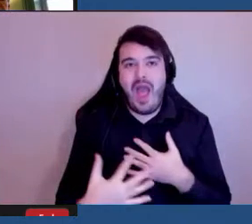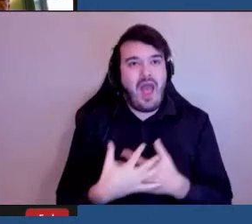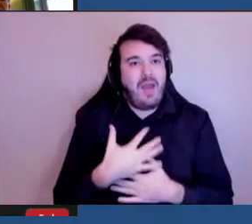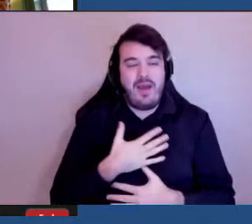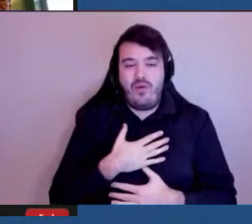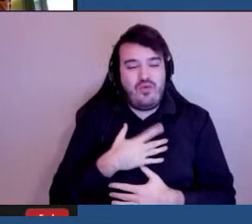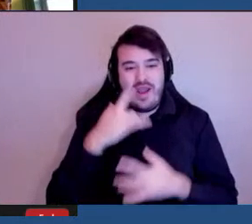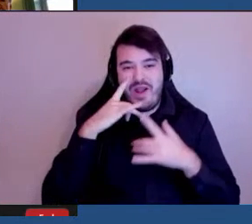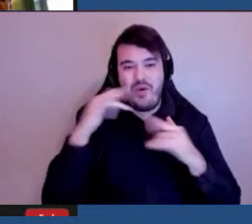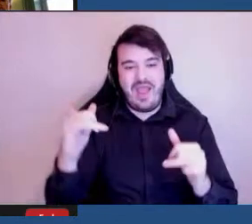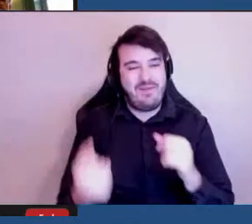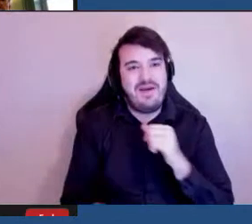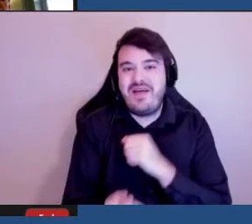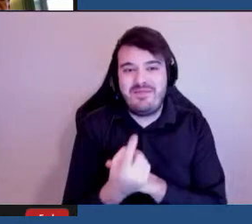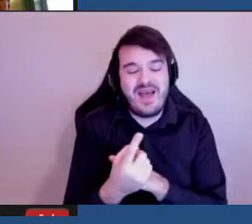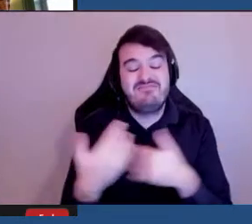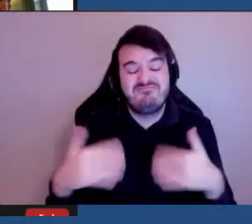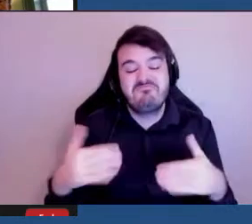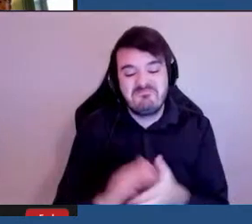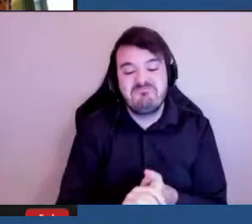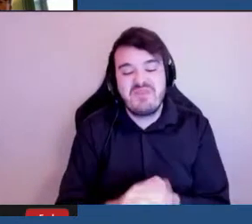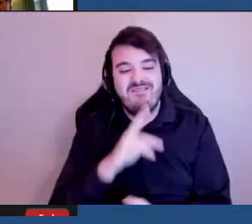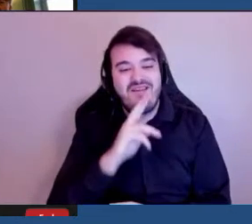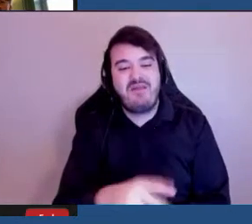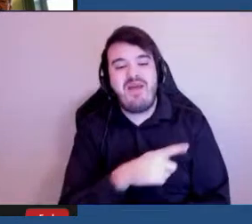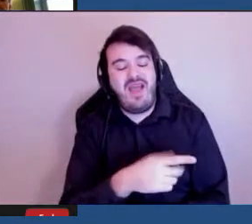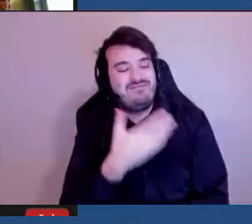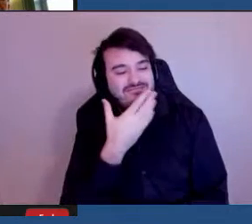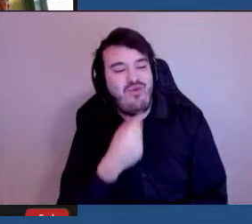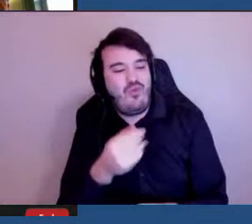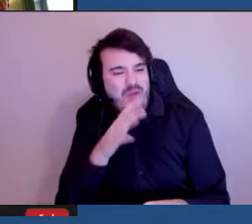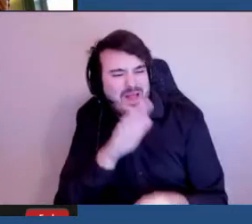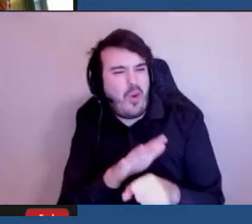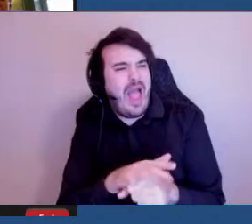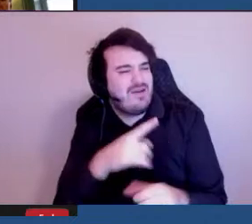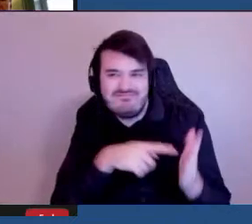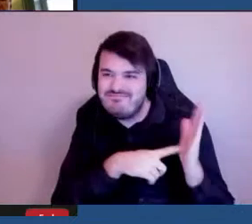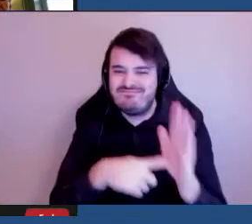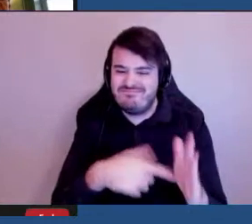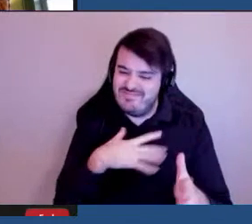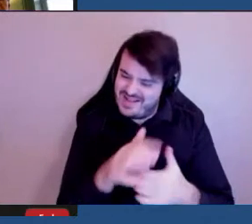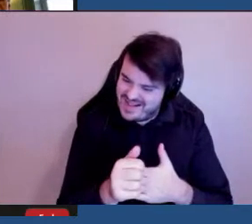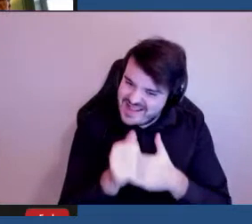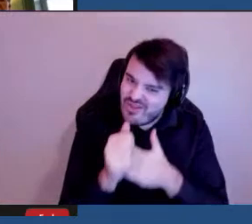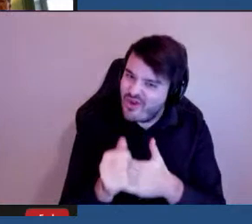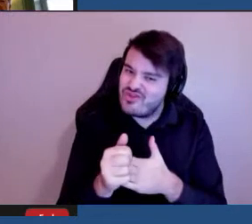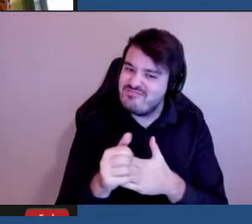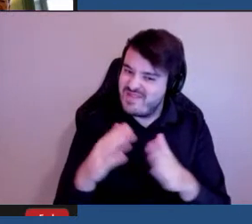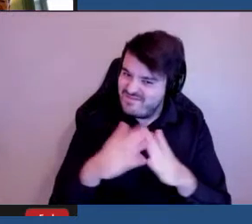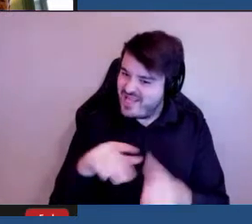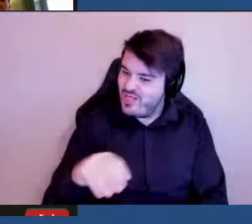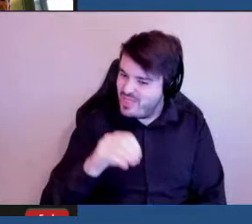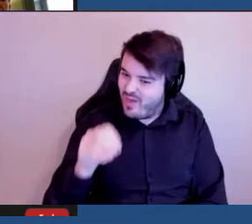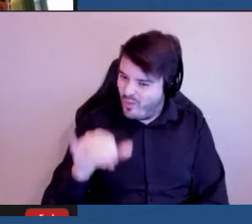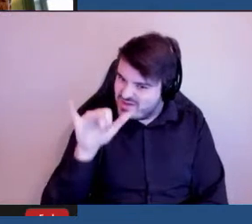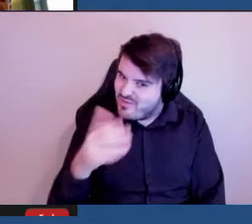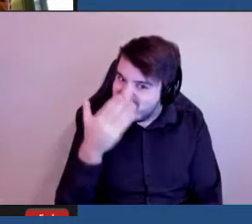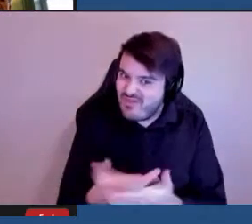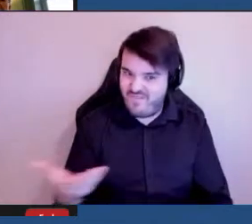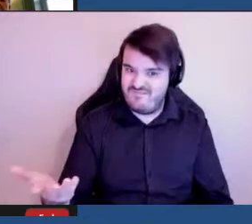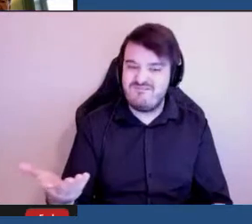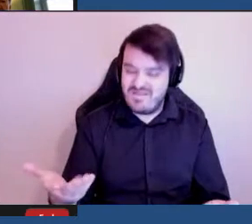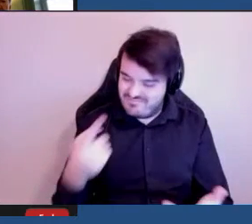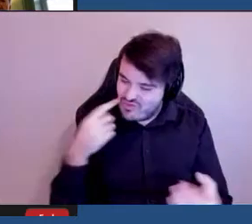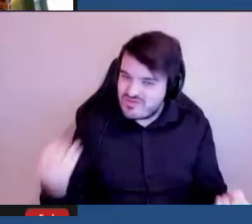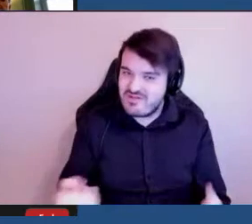incroyable et c'est un véritable témoignage au leadership dont notre ville a fait preuve et cela crée une